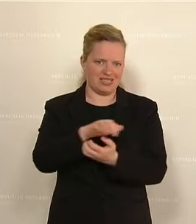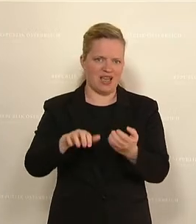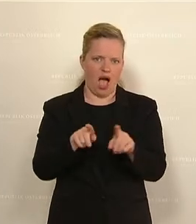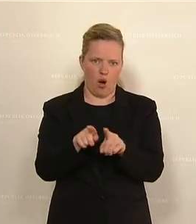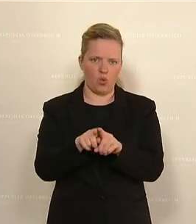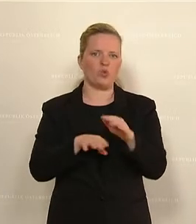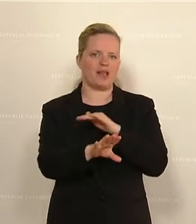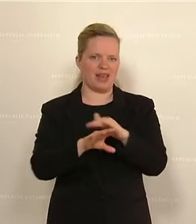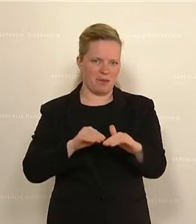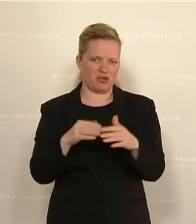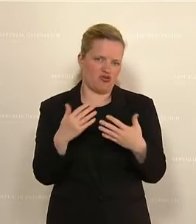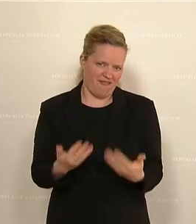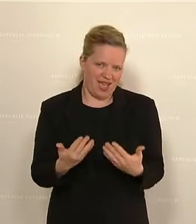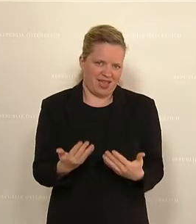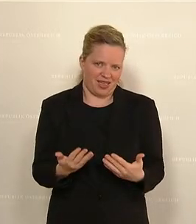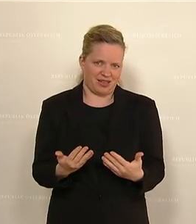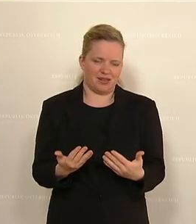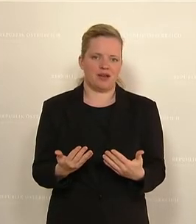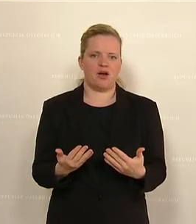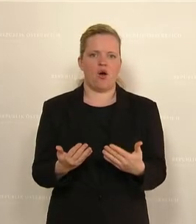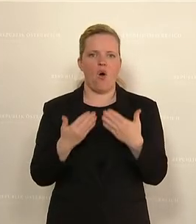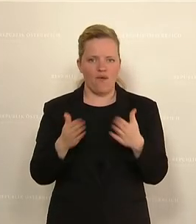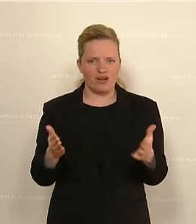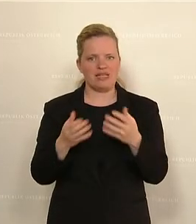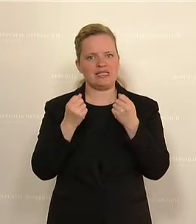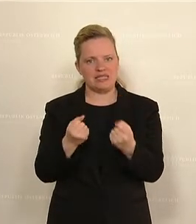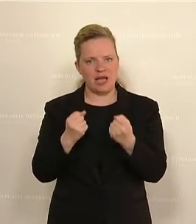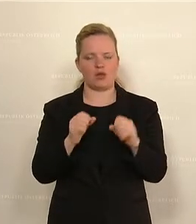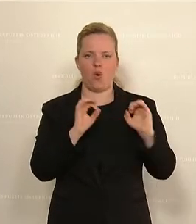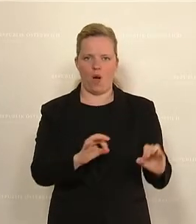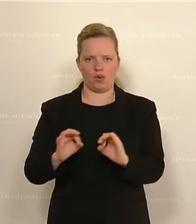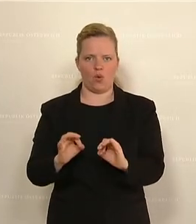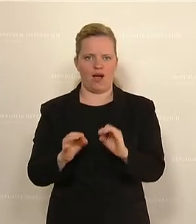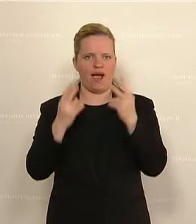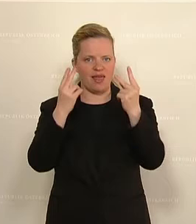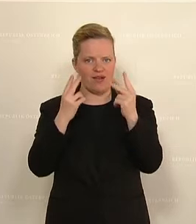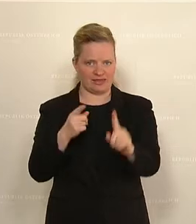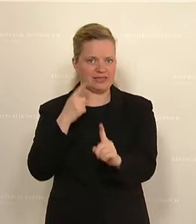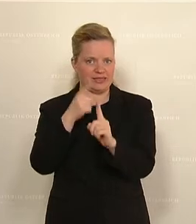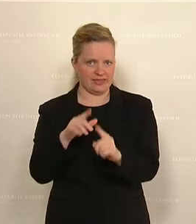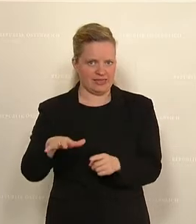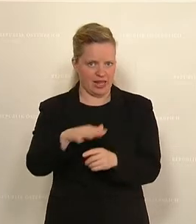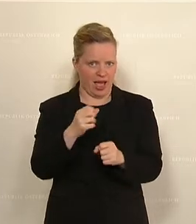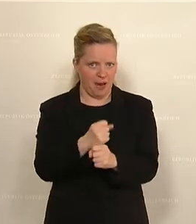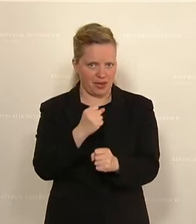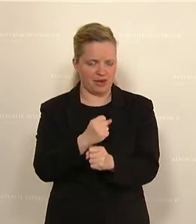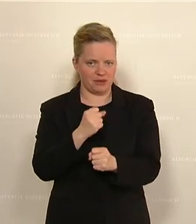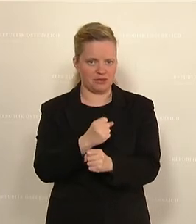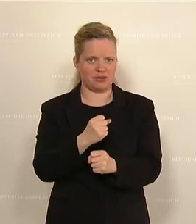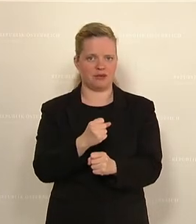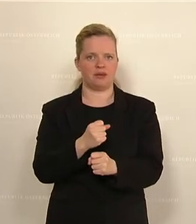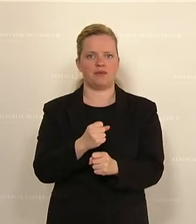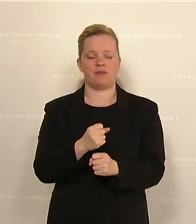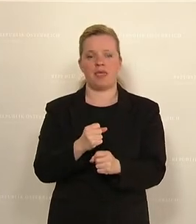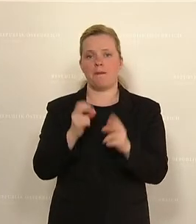Unternehmen, die in öffentlicher Sicherheit und ordnungsrelevanten Bereichen ihr Ziel setzen und arbeiten, Ziel von